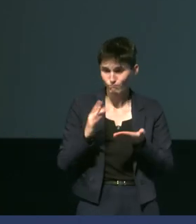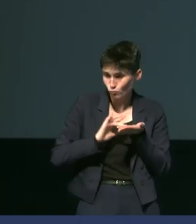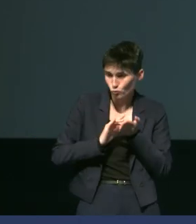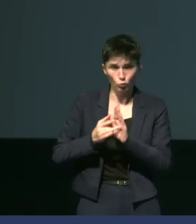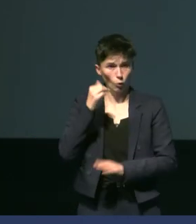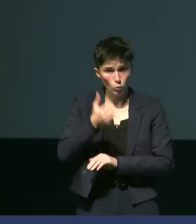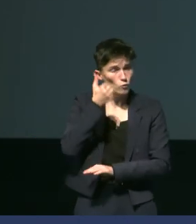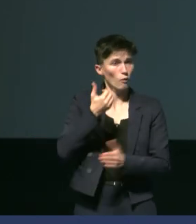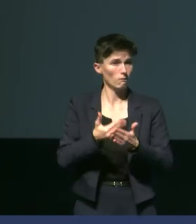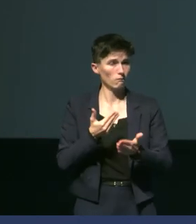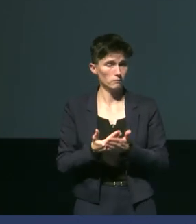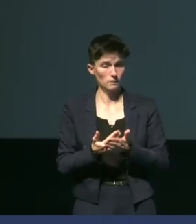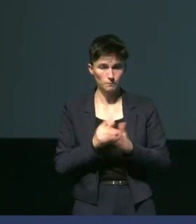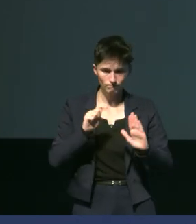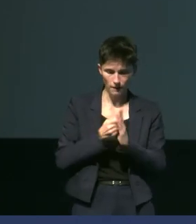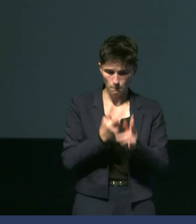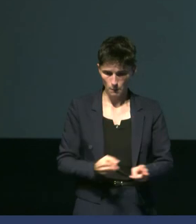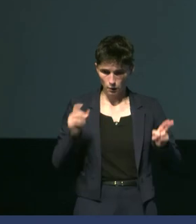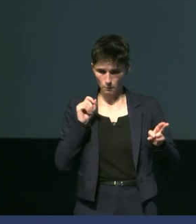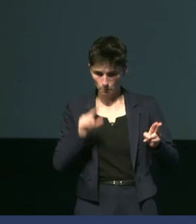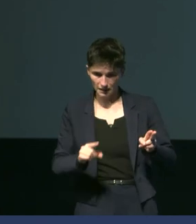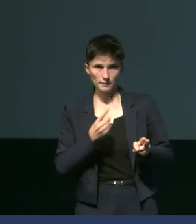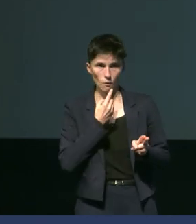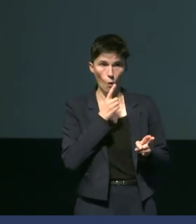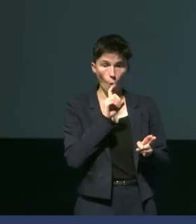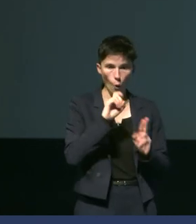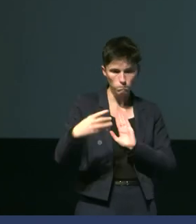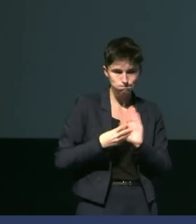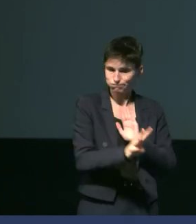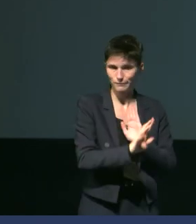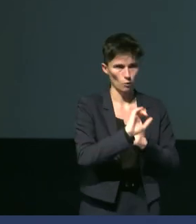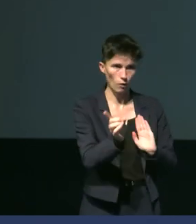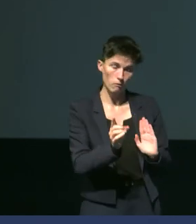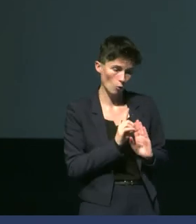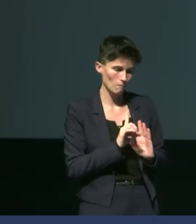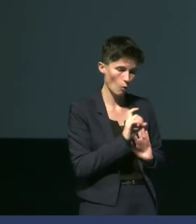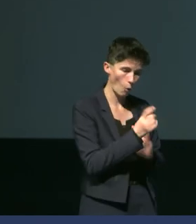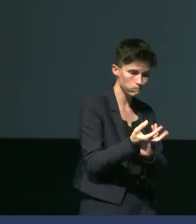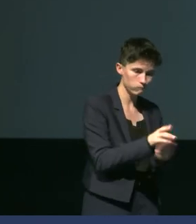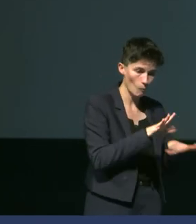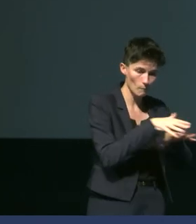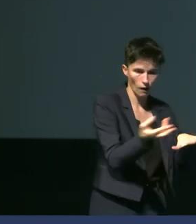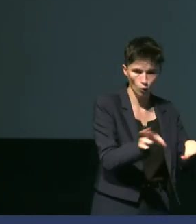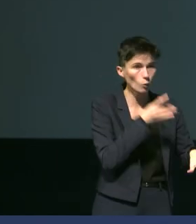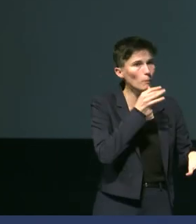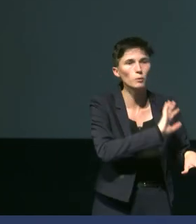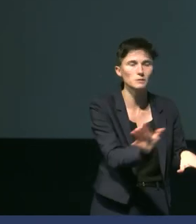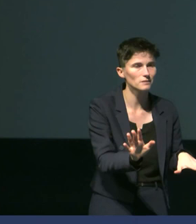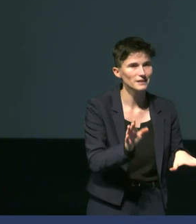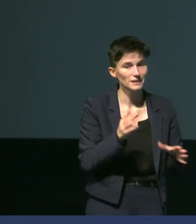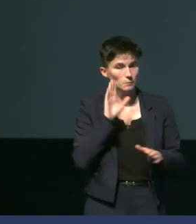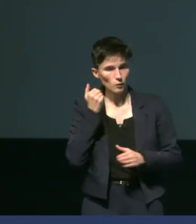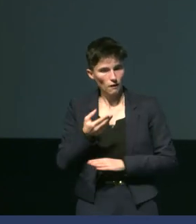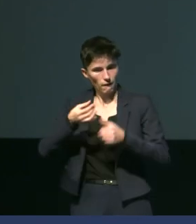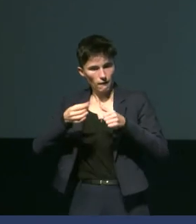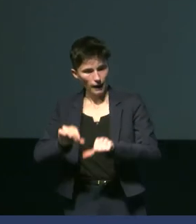et forcément, durant cette période, ne sont plus du tout étanches, donc ils ne peuvent plus retourner en mer s'alimenter, ils sont obligés de rester exactement là où ils sont et pourquoi ils restent là où ils